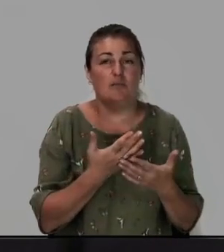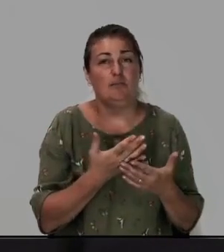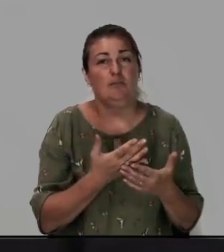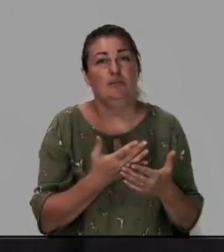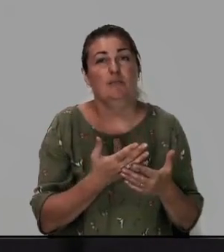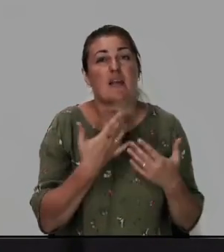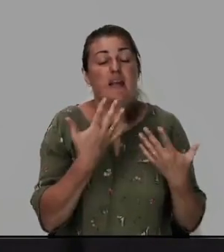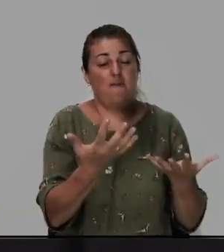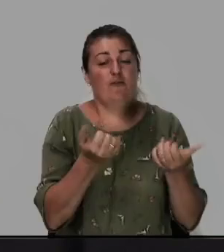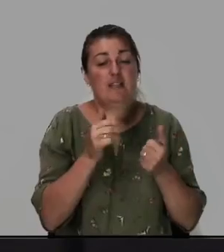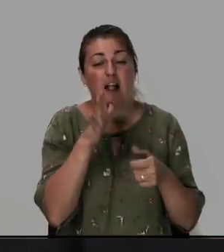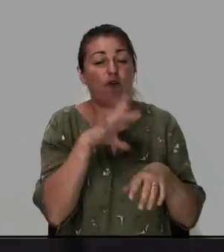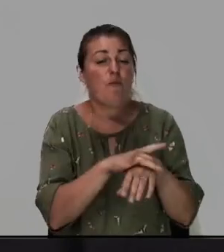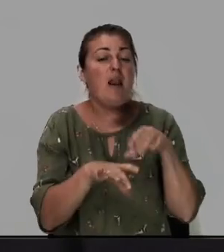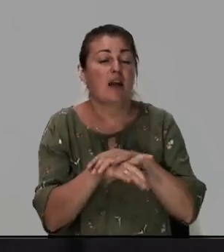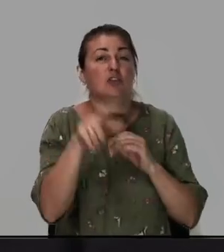взял в плен человека,